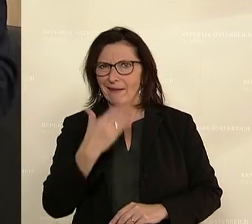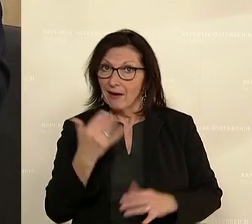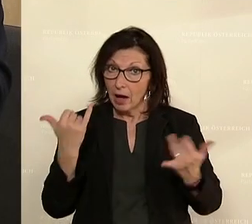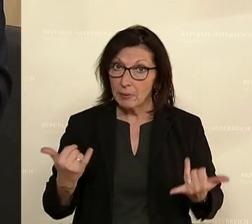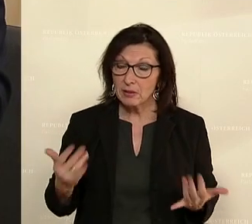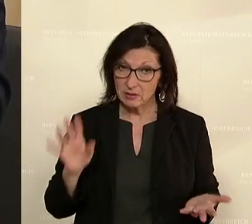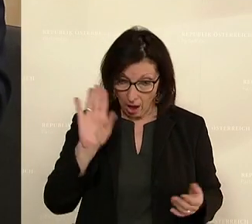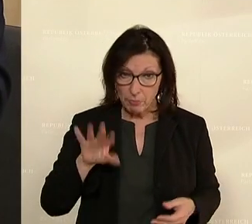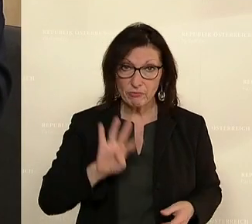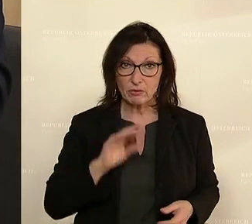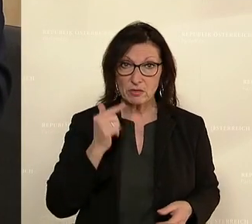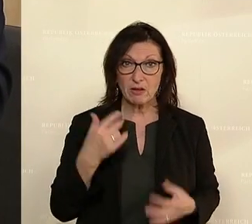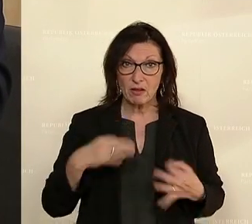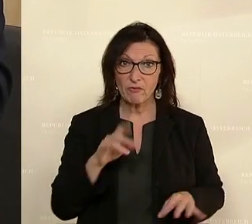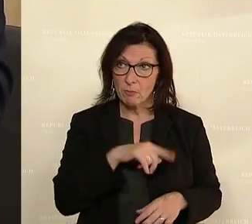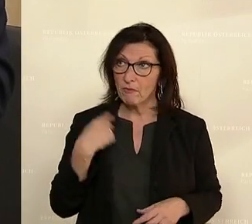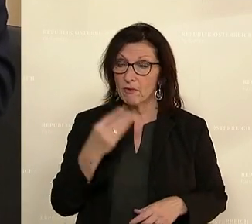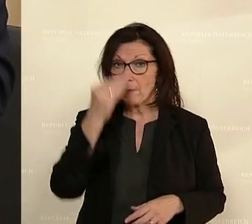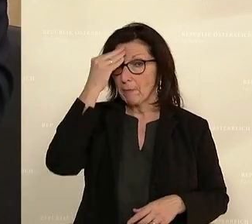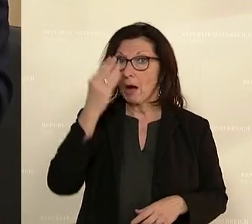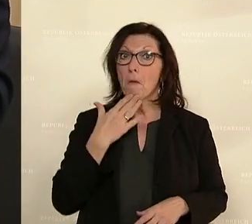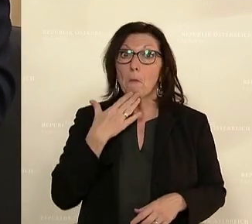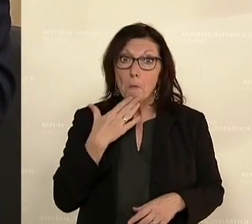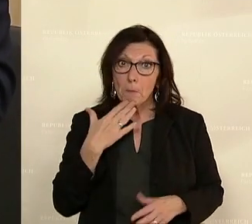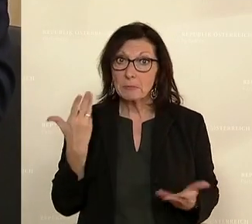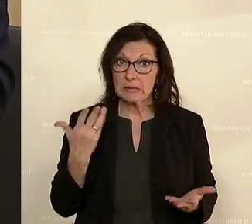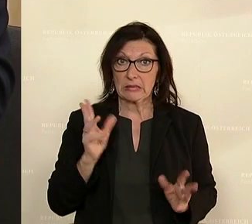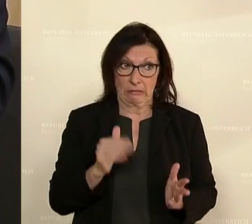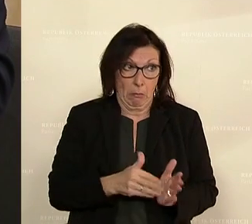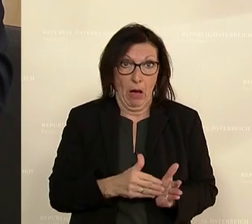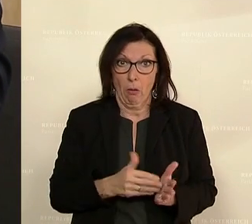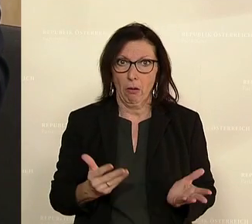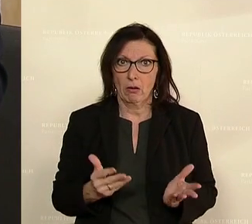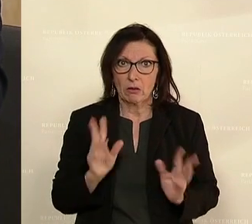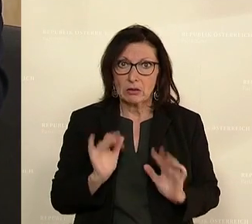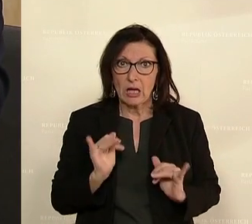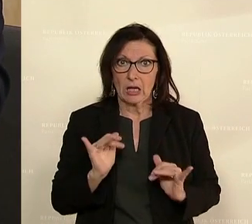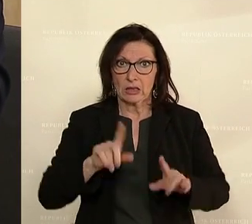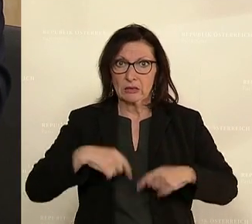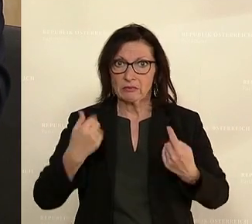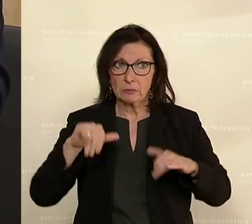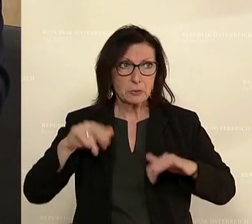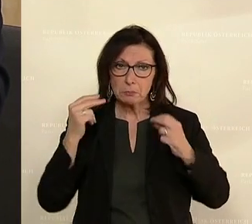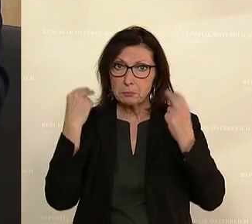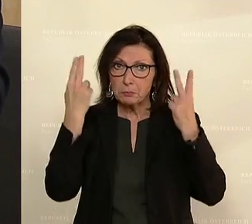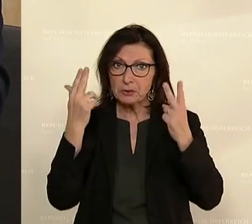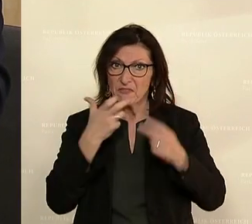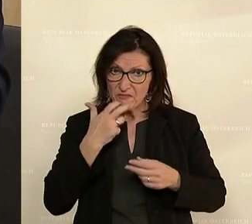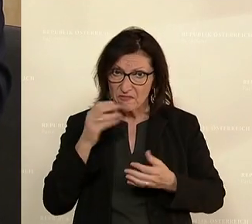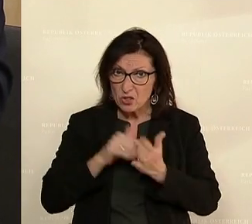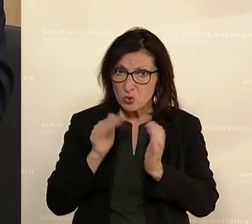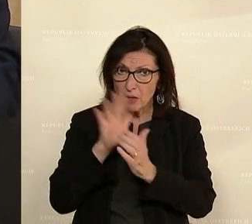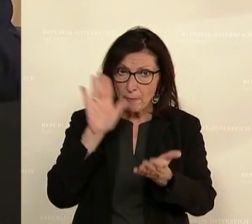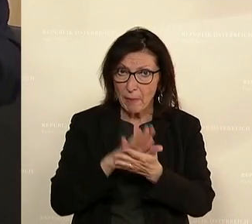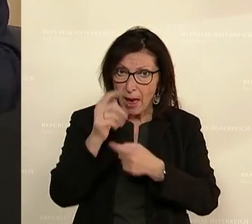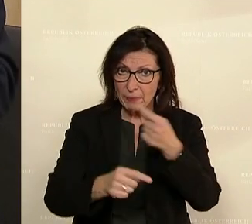mit dem 24. Februar sind wir draufgekommen. Hoppala, das ist tatsächlich notwendig. Wir müssen auf die Hinterfüße stellen, wie wir dieses System beibehalten wollen.